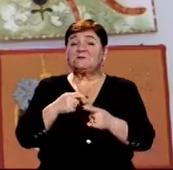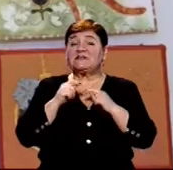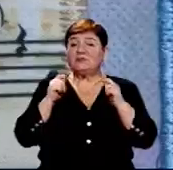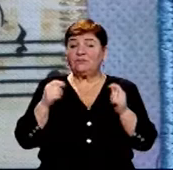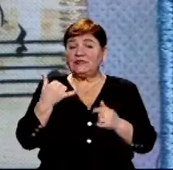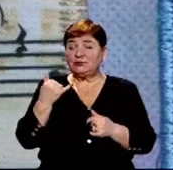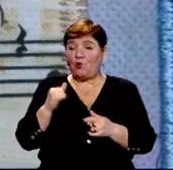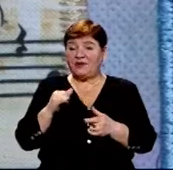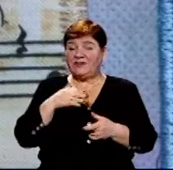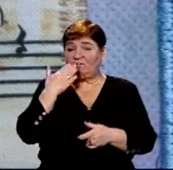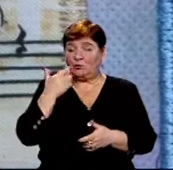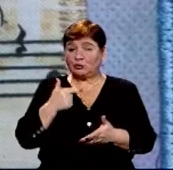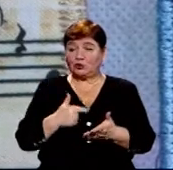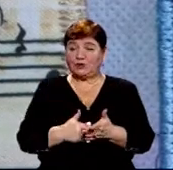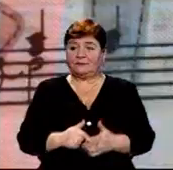сьогодні в Ужгороді.